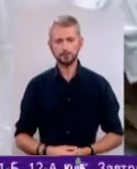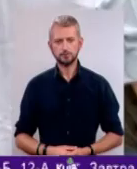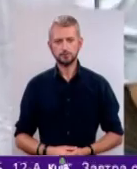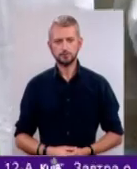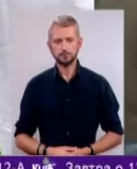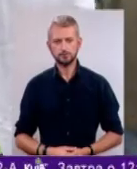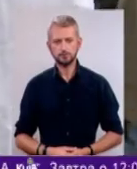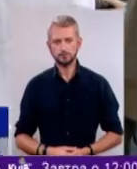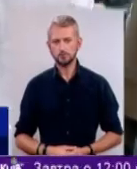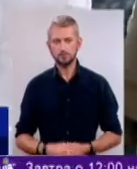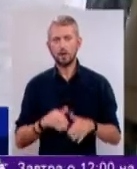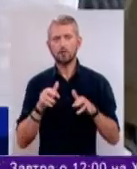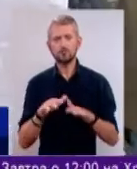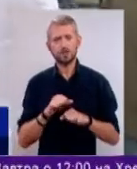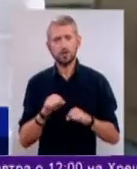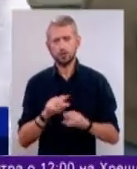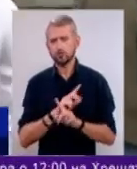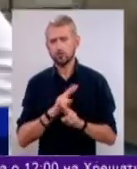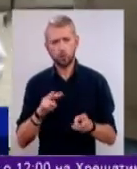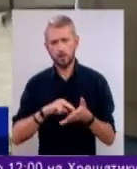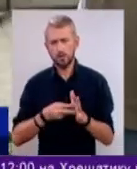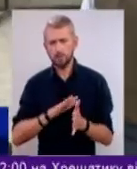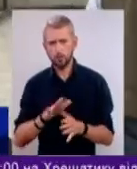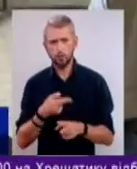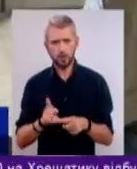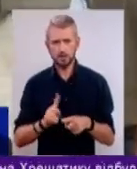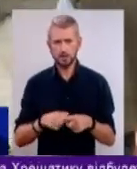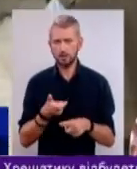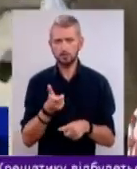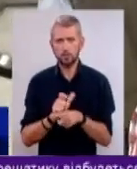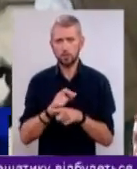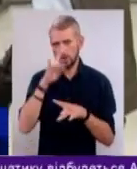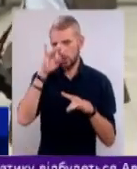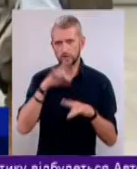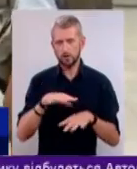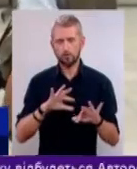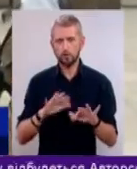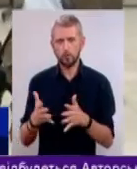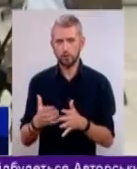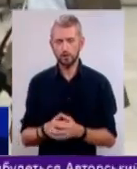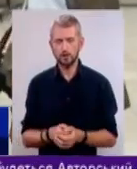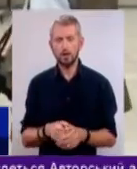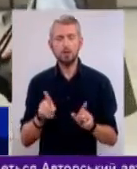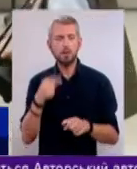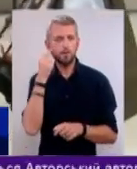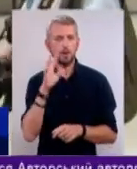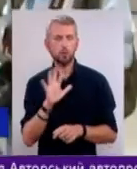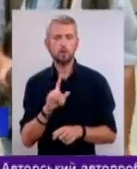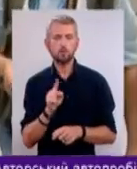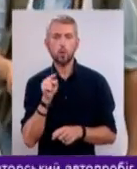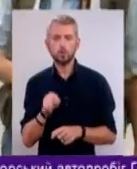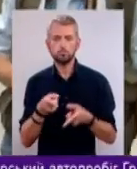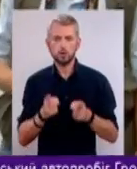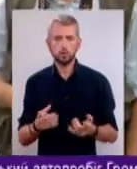Вчинки героїчні ніхто не планує. Це дуже неочікувано виходить. Ти навіть не думаєш, що дійсно ти